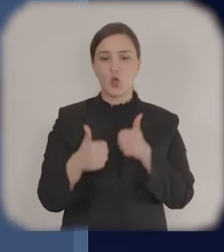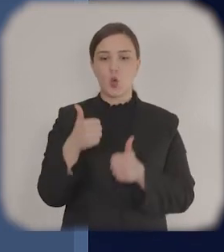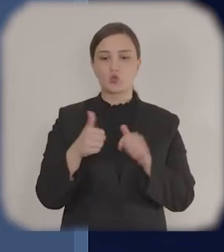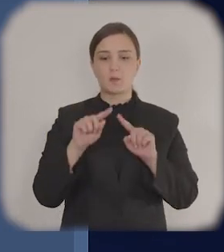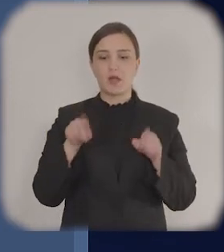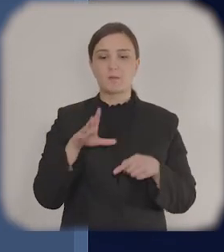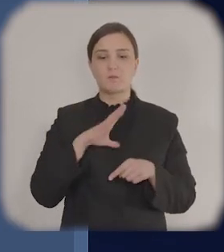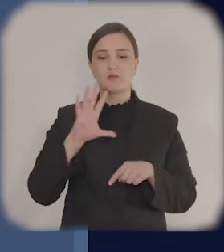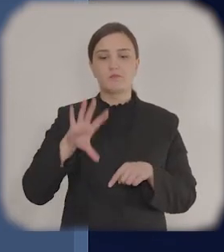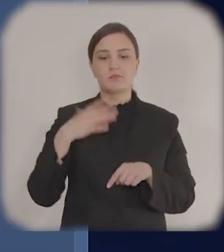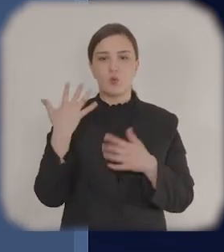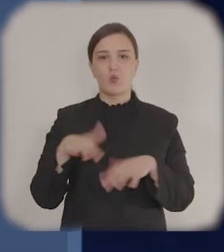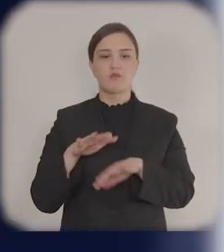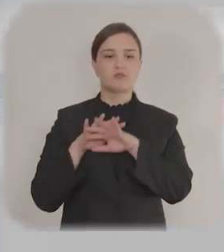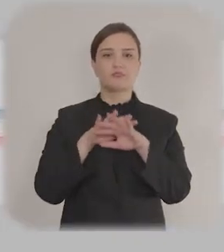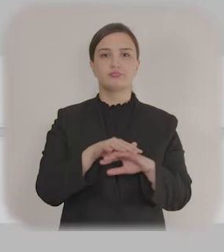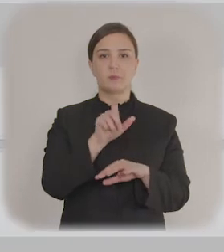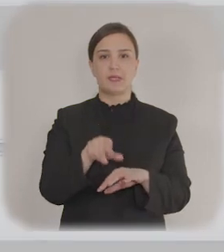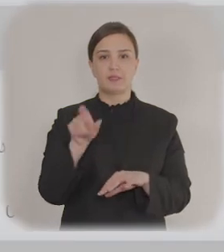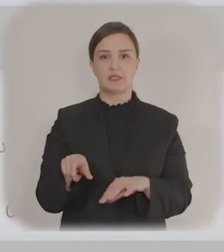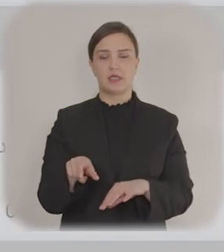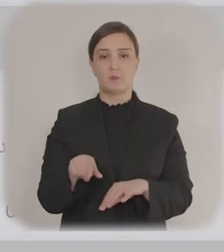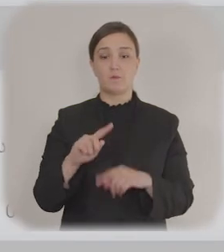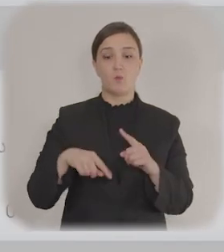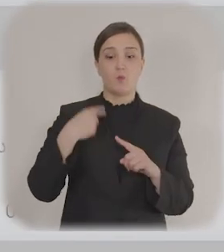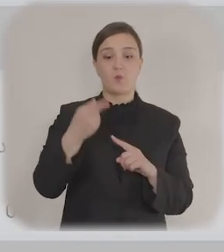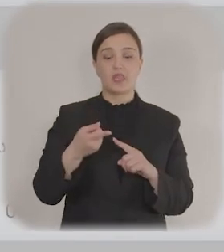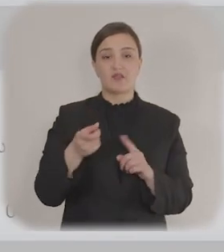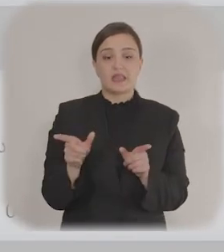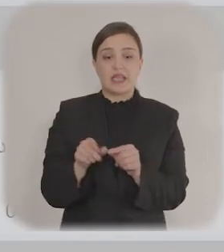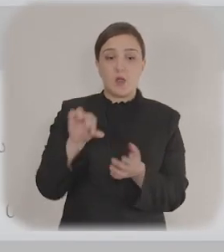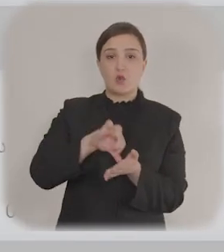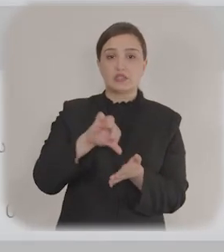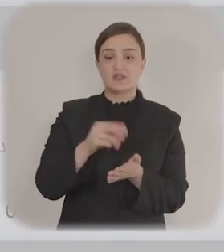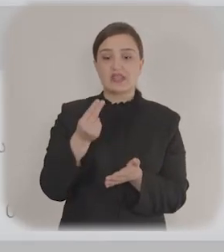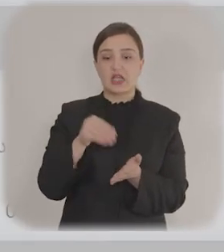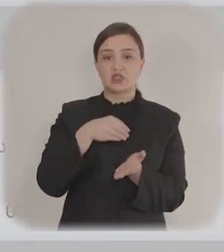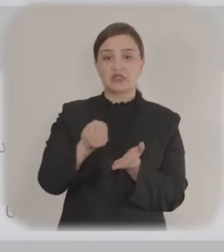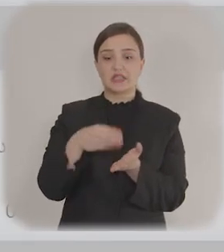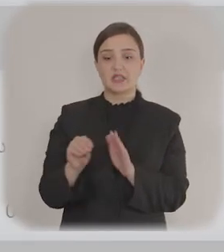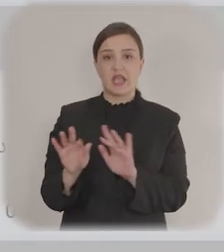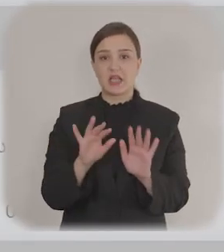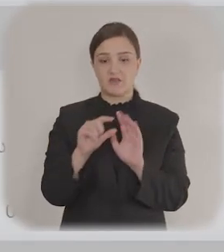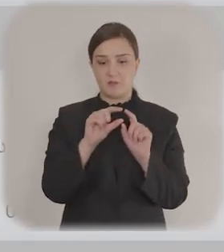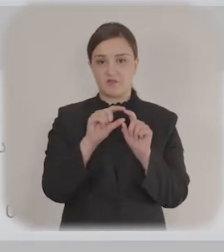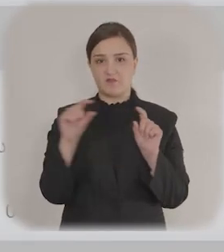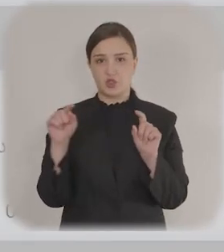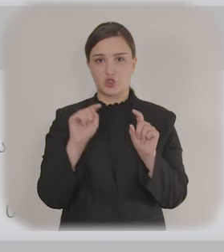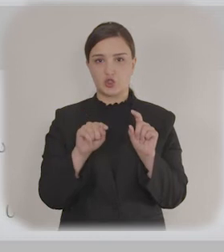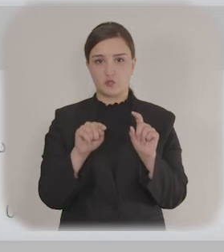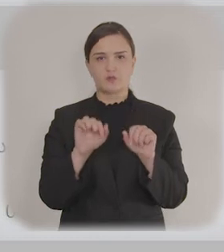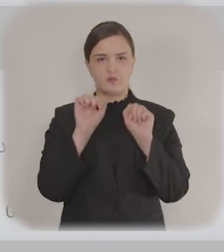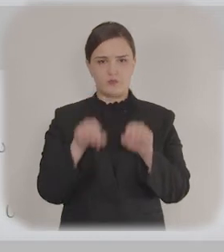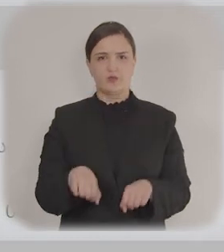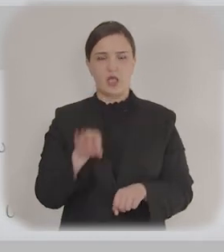Növbəti həmiştirak məbləği ilə alınacaq aktivlər qrafasında maksimum 500 rəmizdən istifadə edərək öz şəxsi